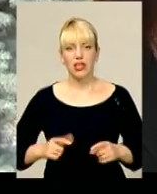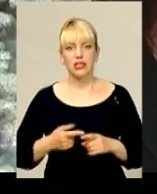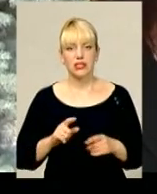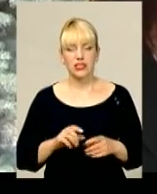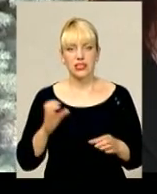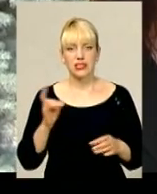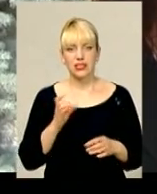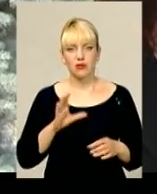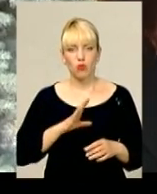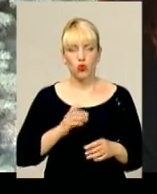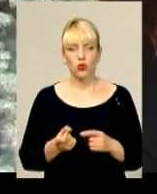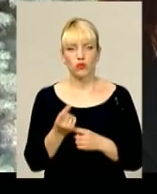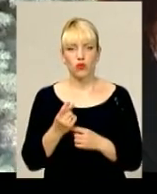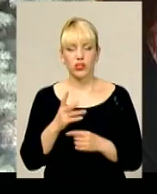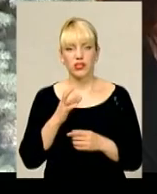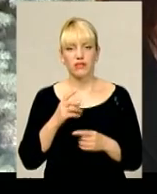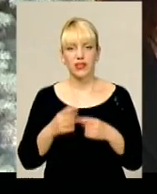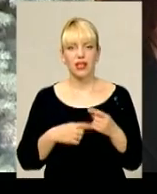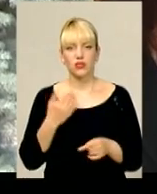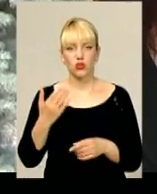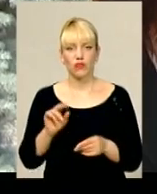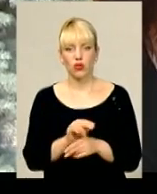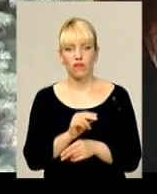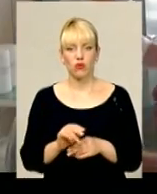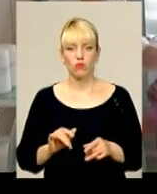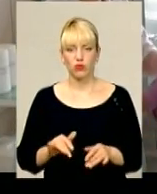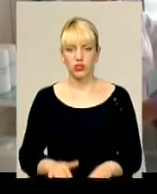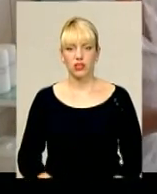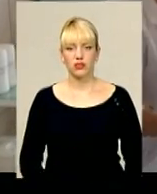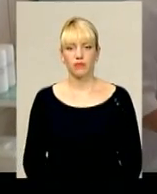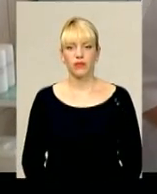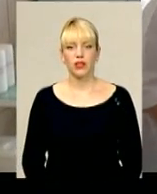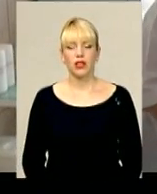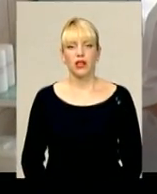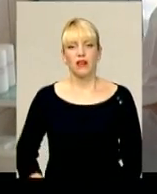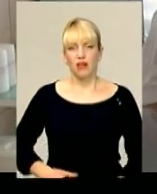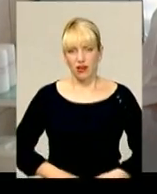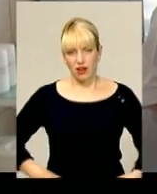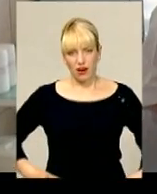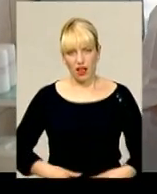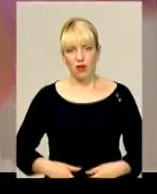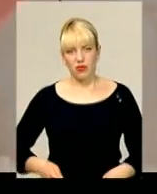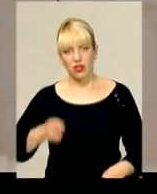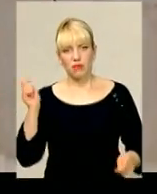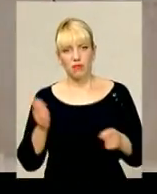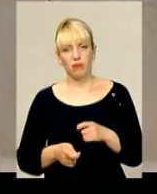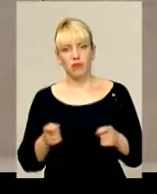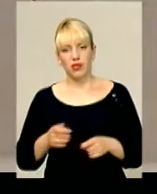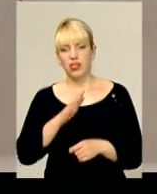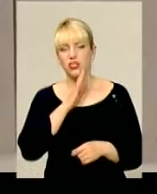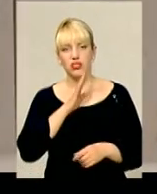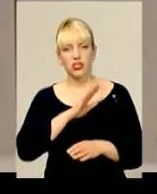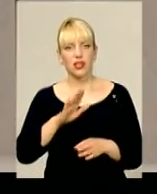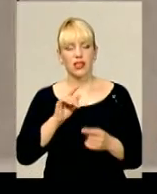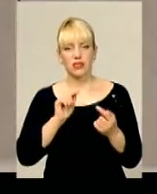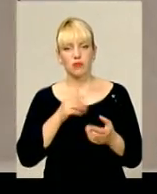дані синці були утворені внаслідок його так званого виховного процесу. Виняла ремінь із своїх штанів та почала бити. Жінка навіть не